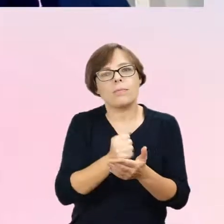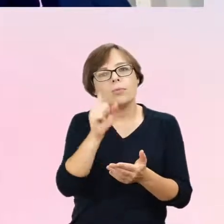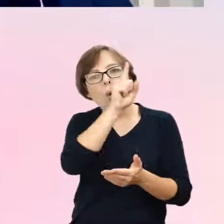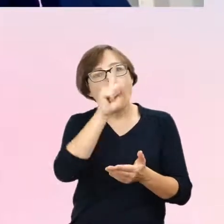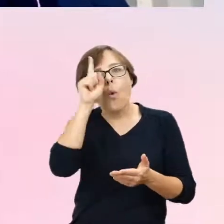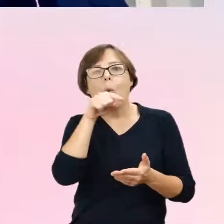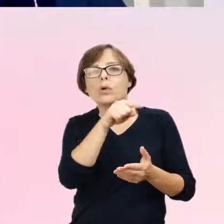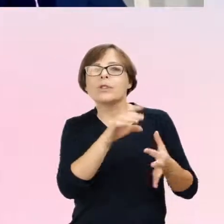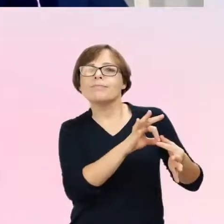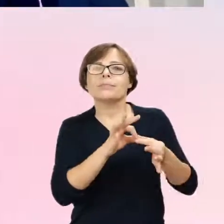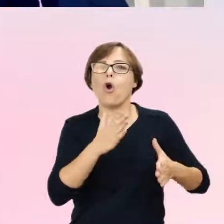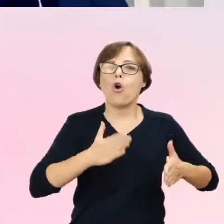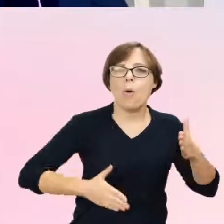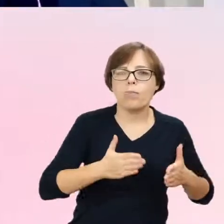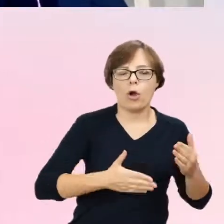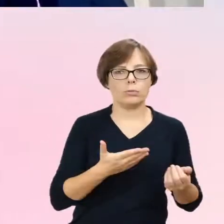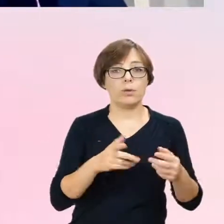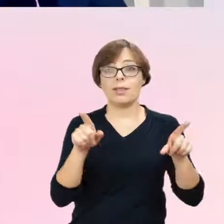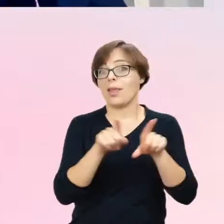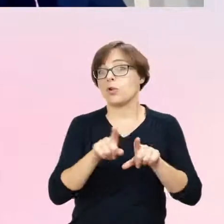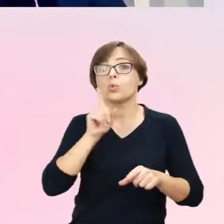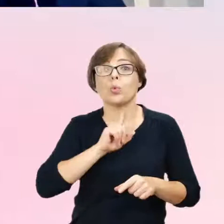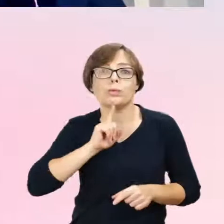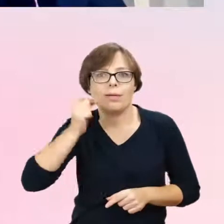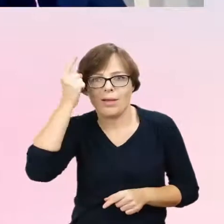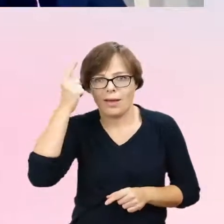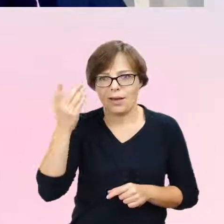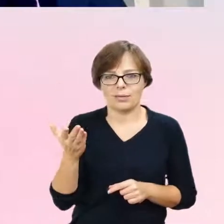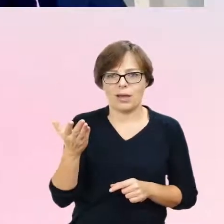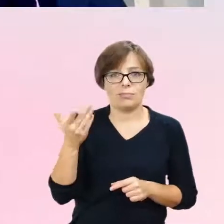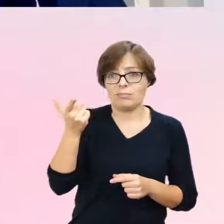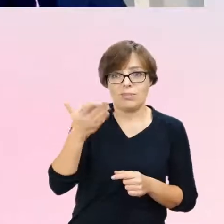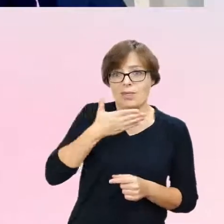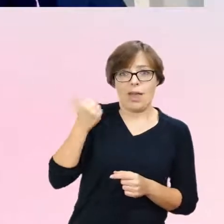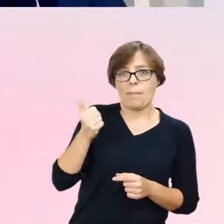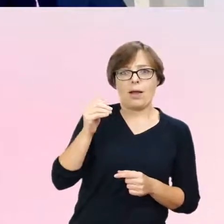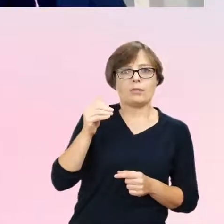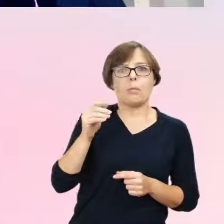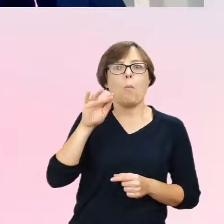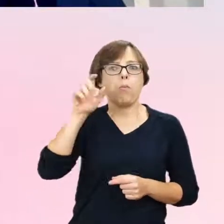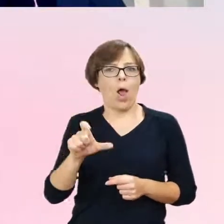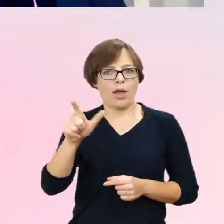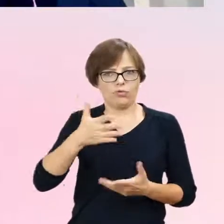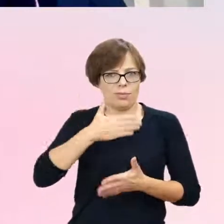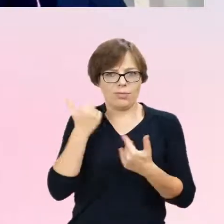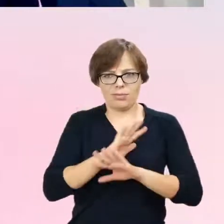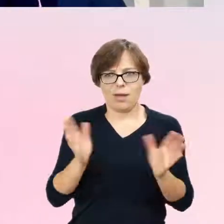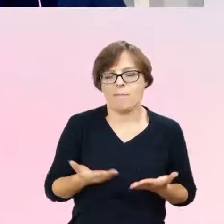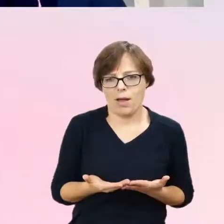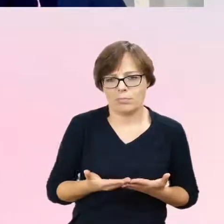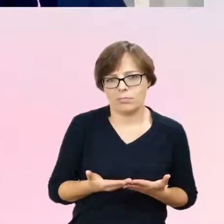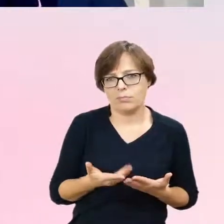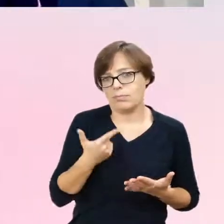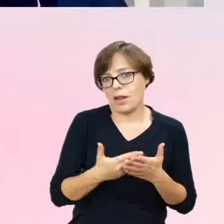Kwestia sztucznej inteligencji, która działa poza paradygmatem seksualnym. Pojęcie płci staje się